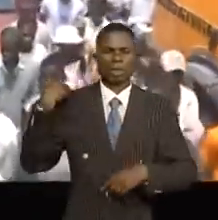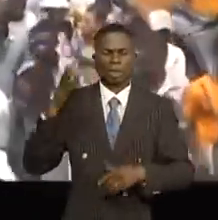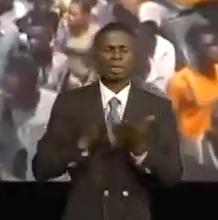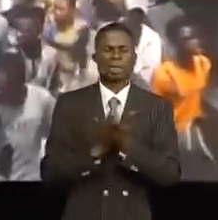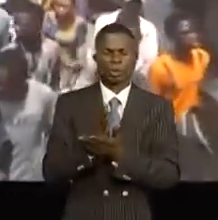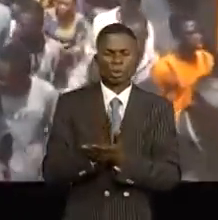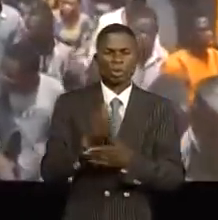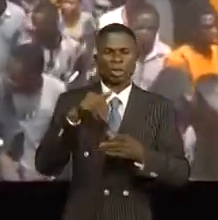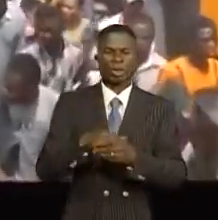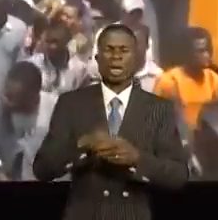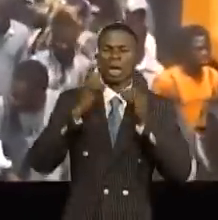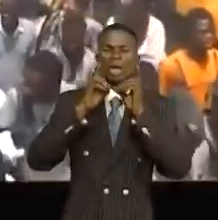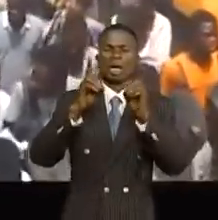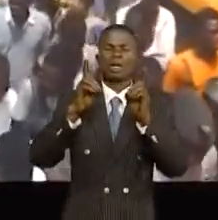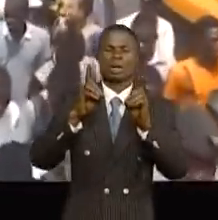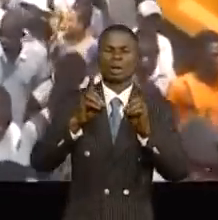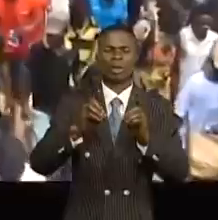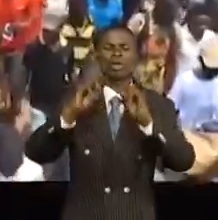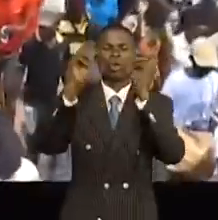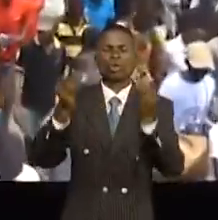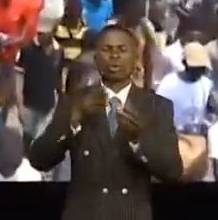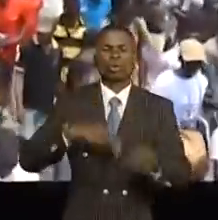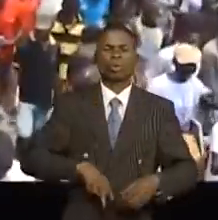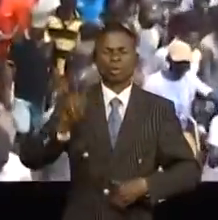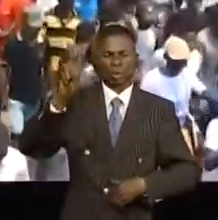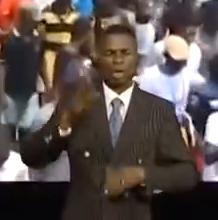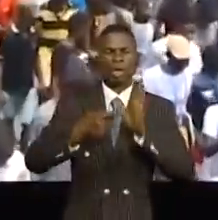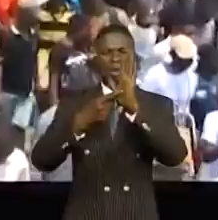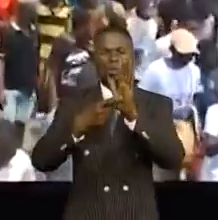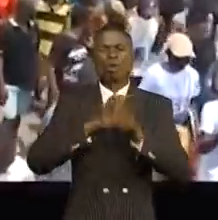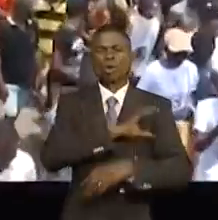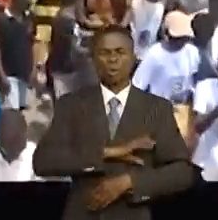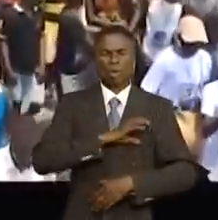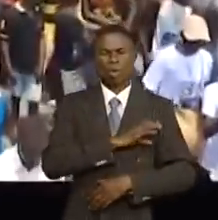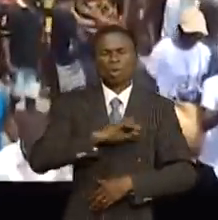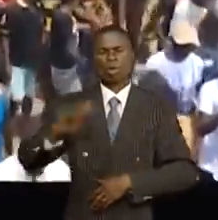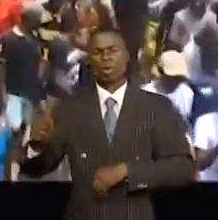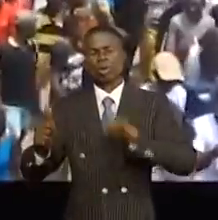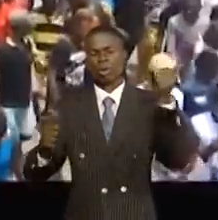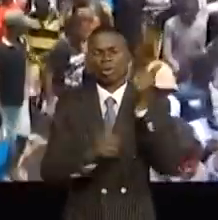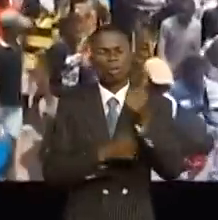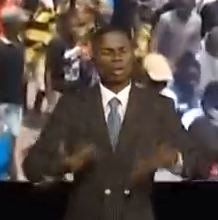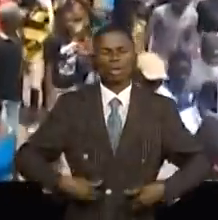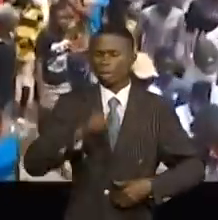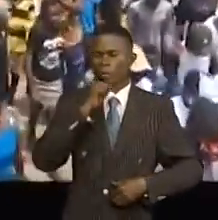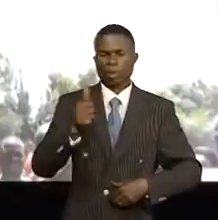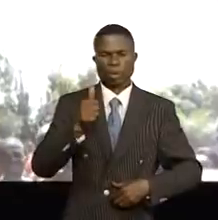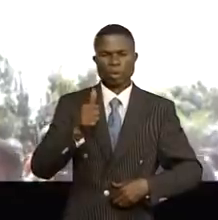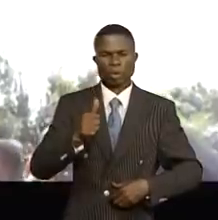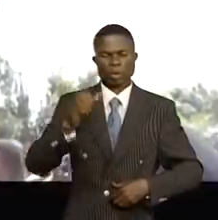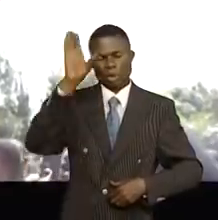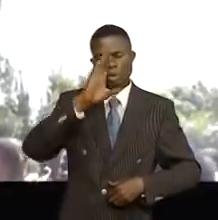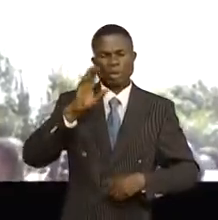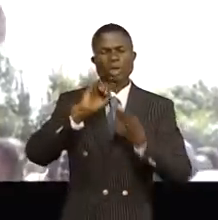droits. Au cours de ce meeting, ces cadres de l'UDPS a festigé le comportement de certains leaders et jeunes qui s'adonnent au